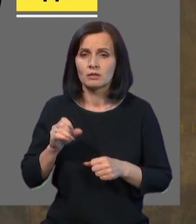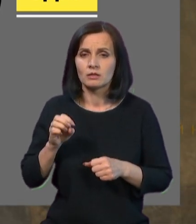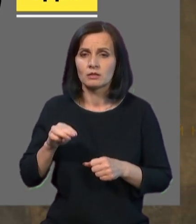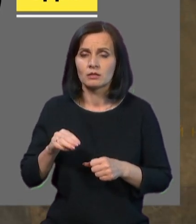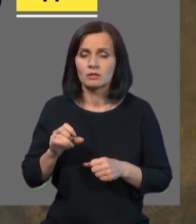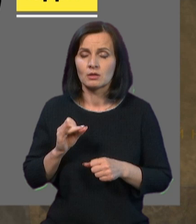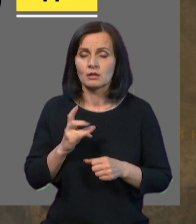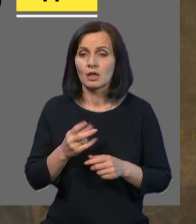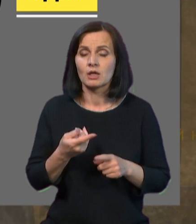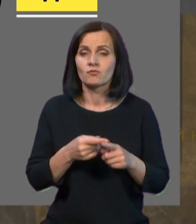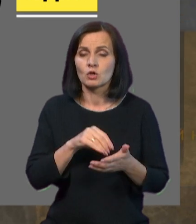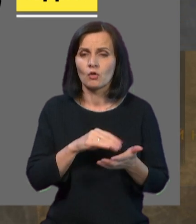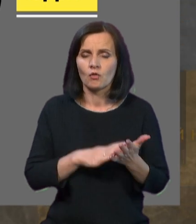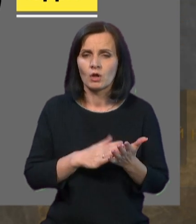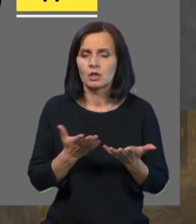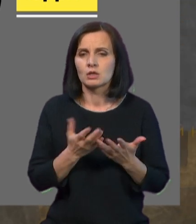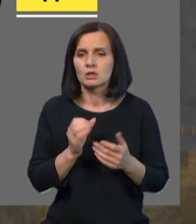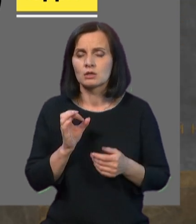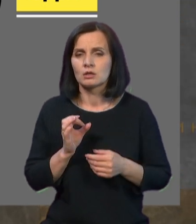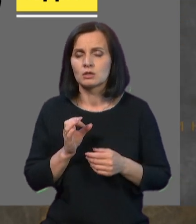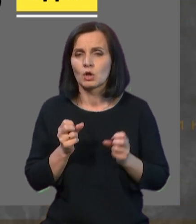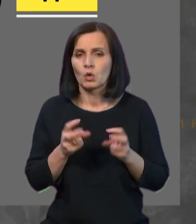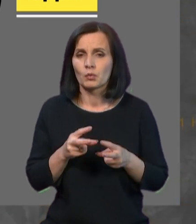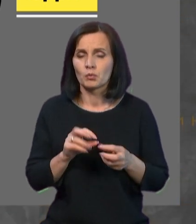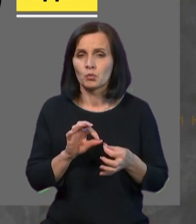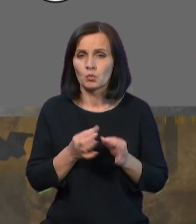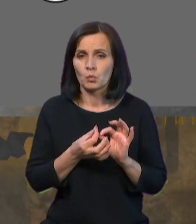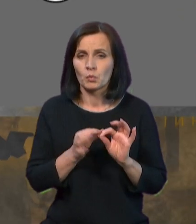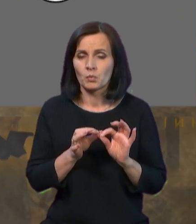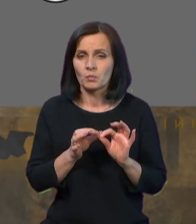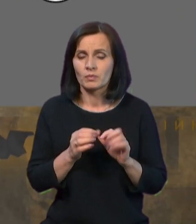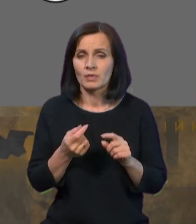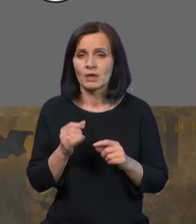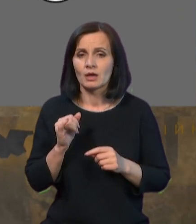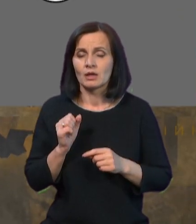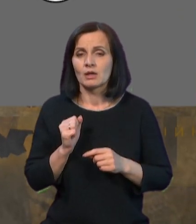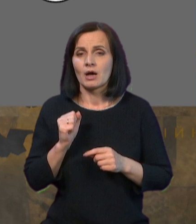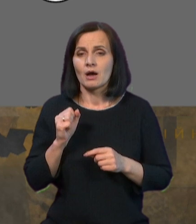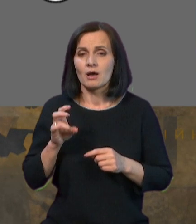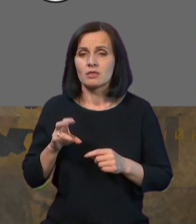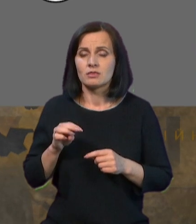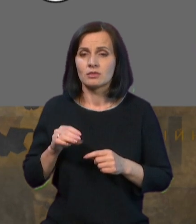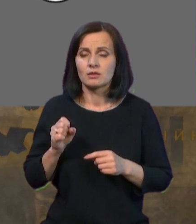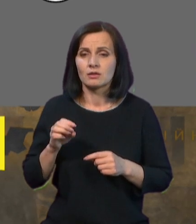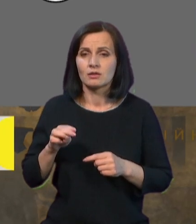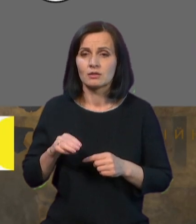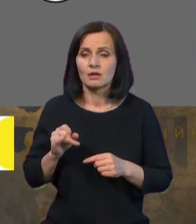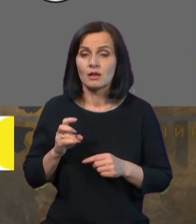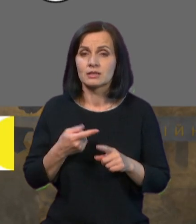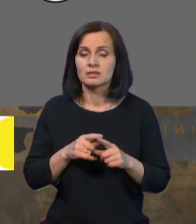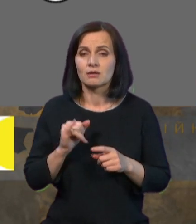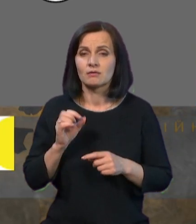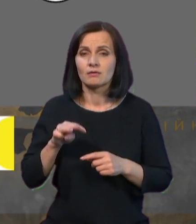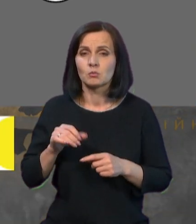клітинах, опасистих клітинах. Антитіла – це імуноглобуліник класа І. І от за результатами